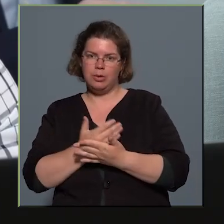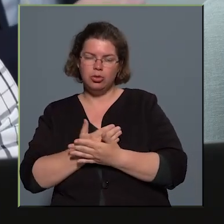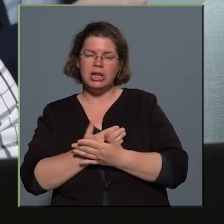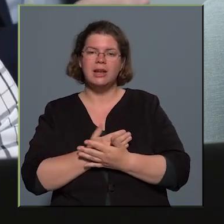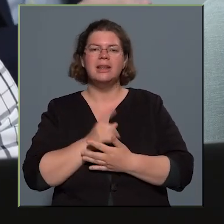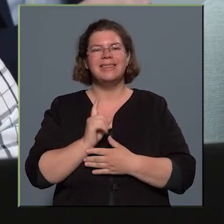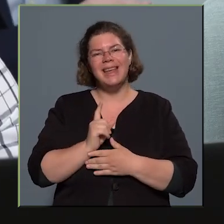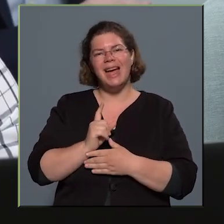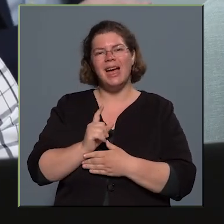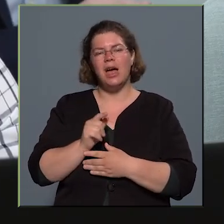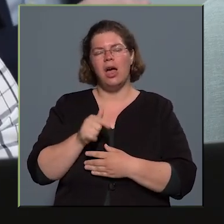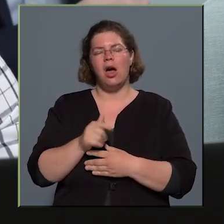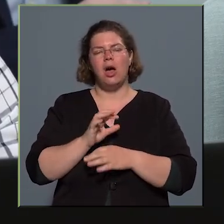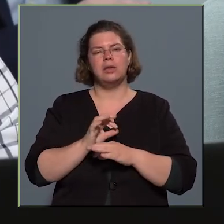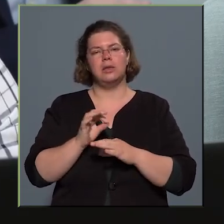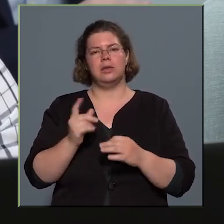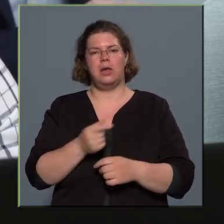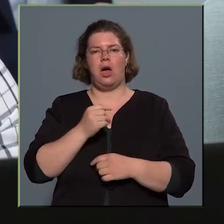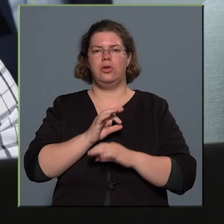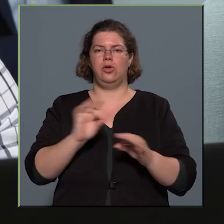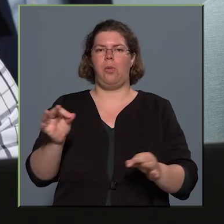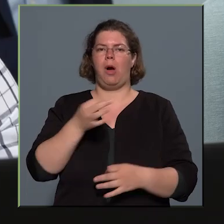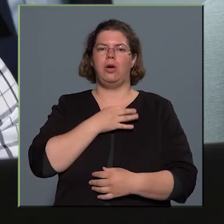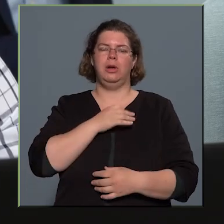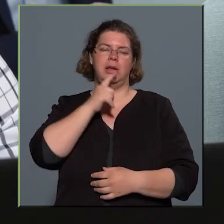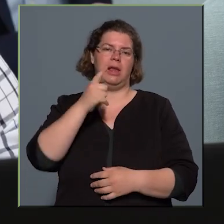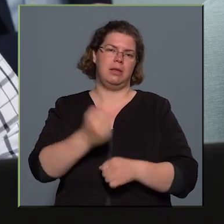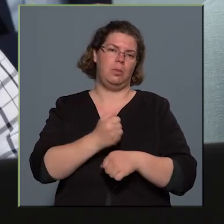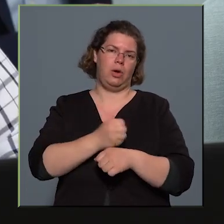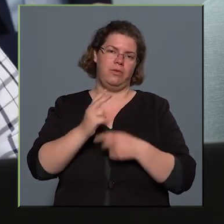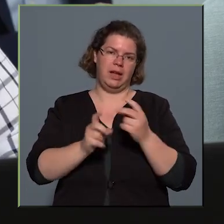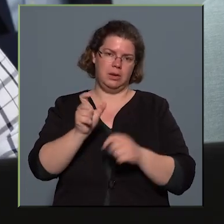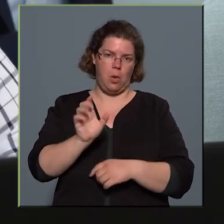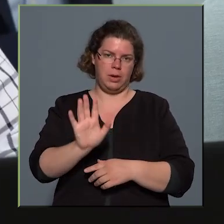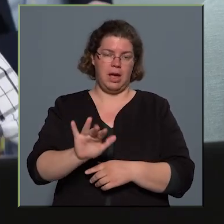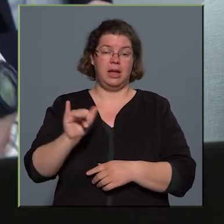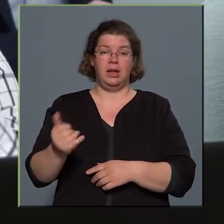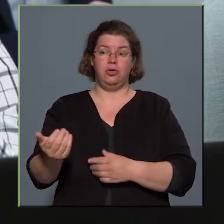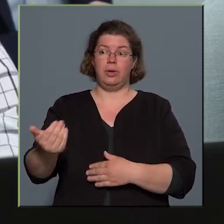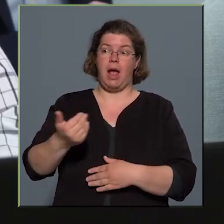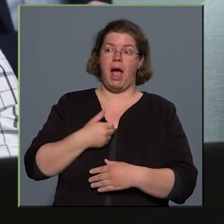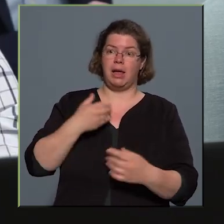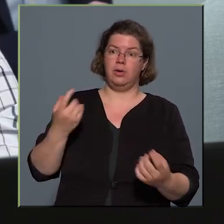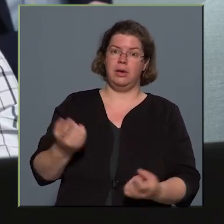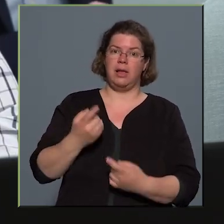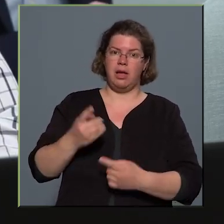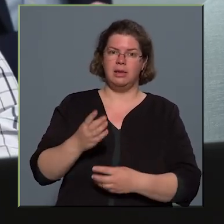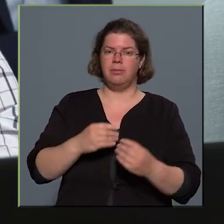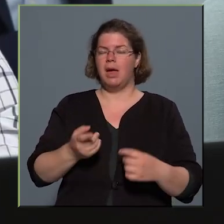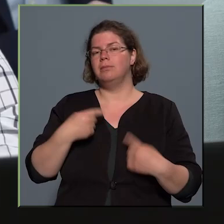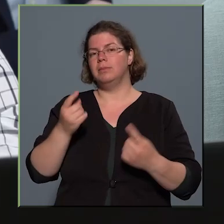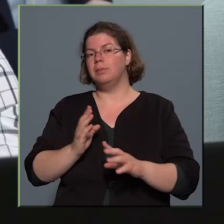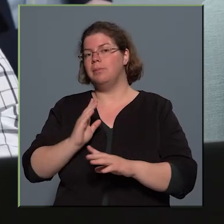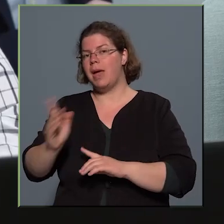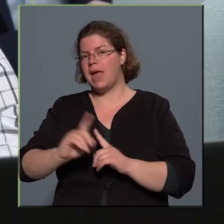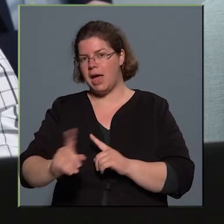de az a jobb hangulata lesz azok munkavégzőnek. És akkor hozzánk eljut ez a hír, mert mi bejárunk oda